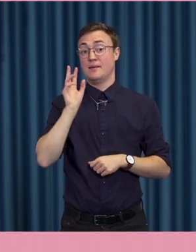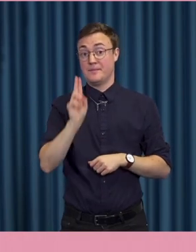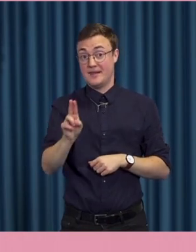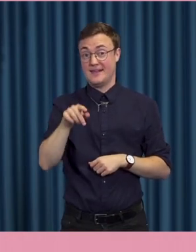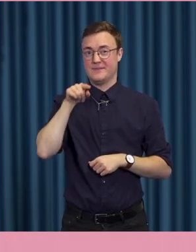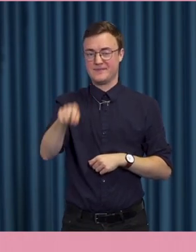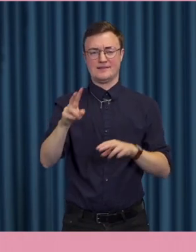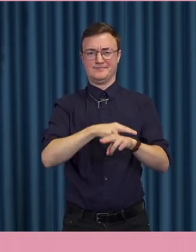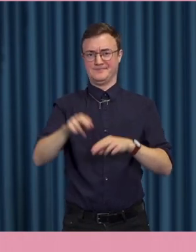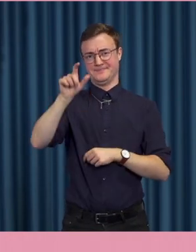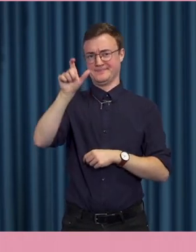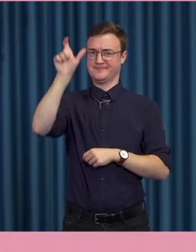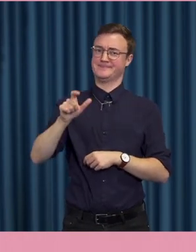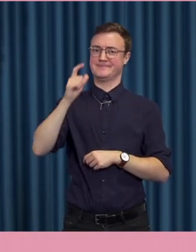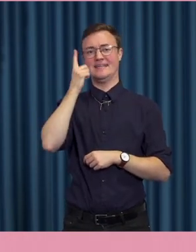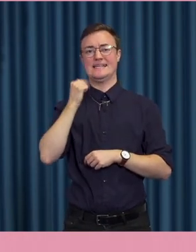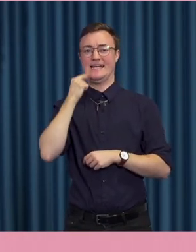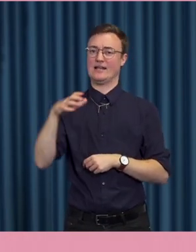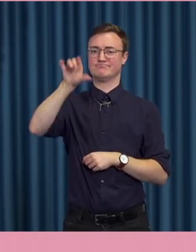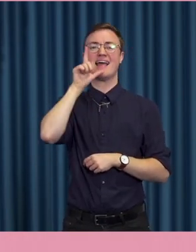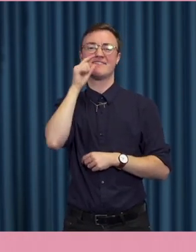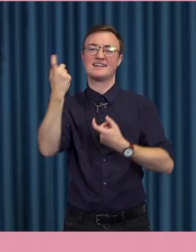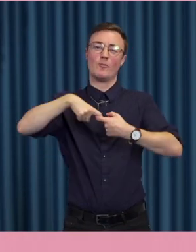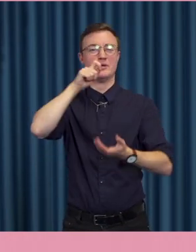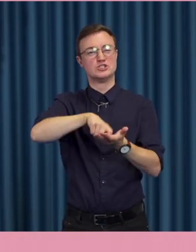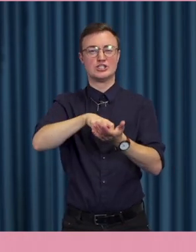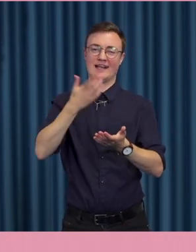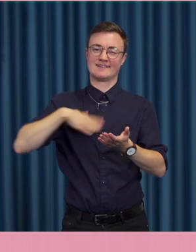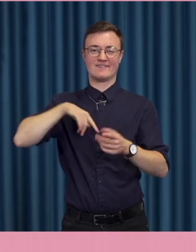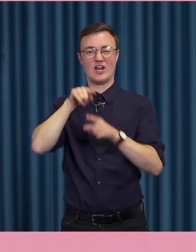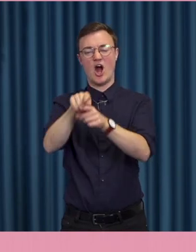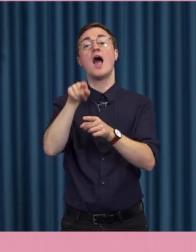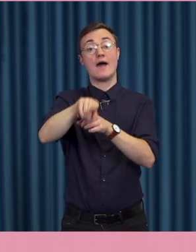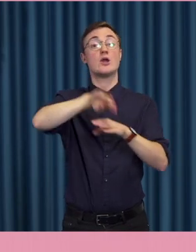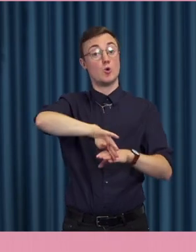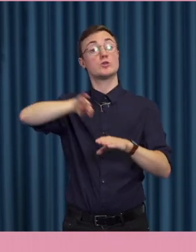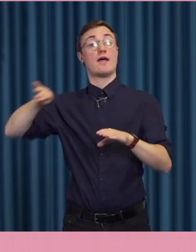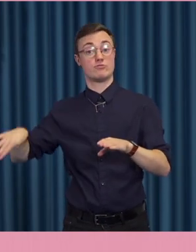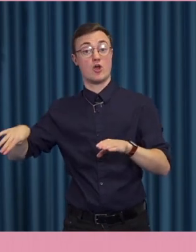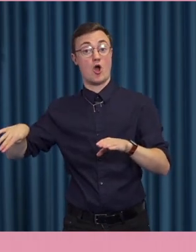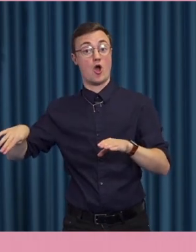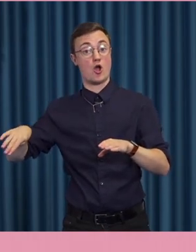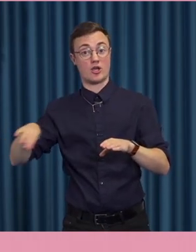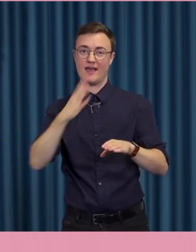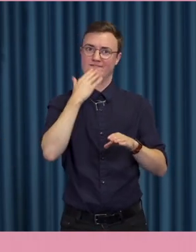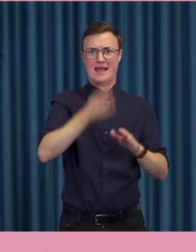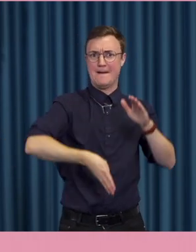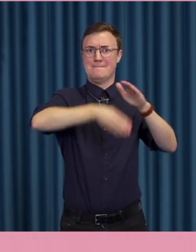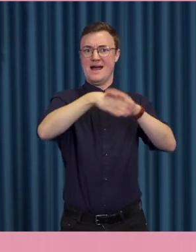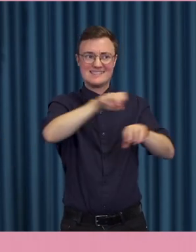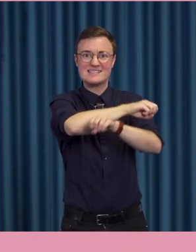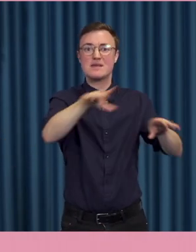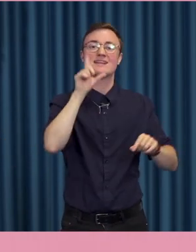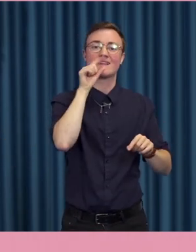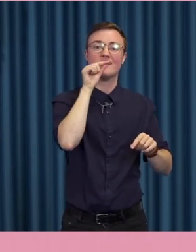okända mannen med kycklingnuggetsen som vi såg nyss. Han utgör ett undantag på topplistan över de mest spridda tweetsen just